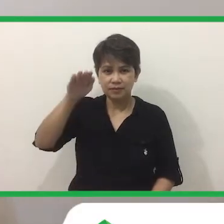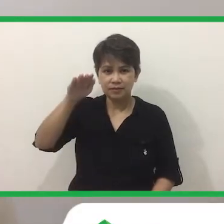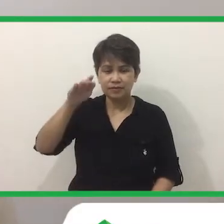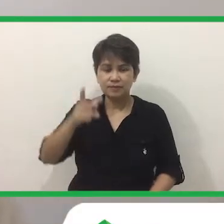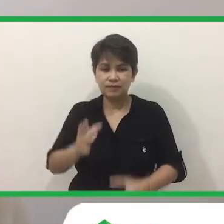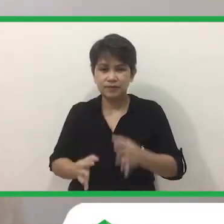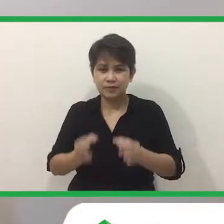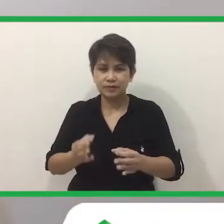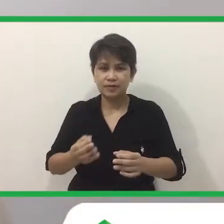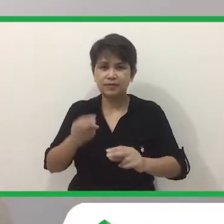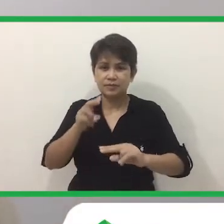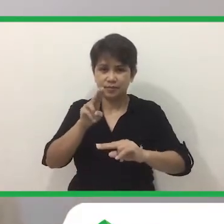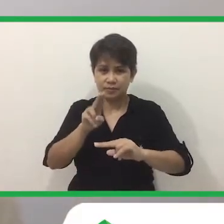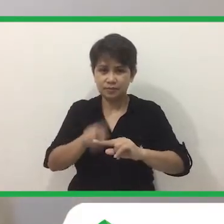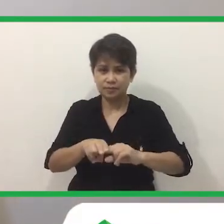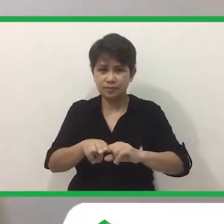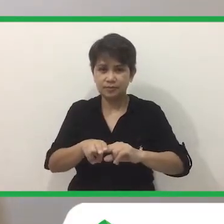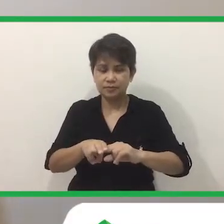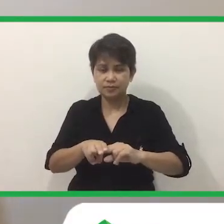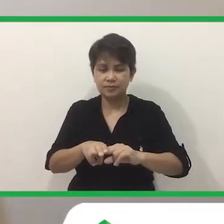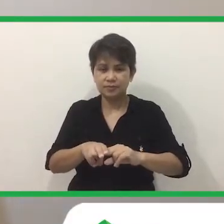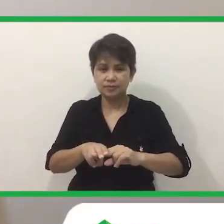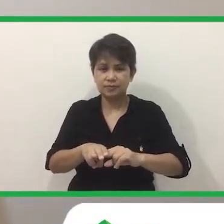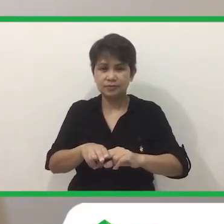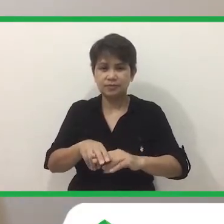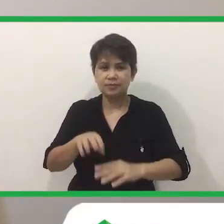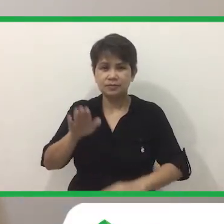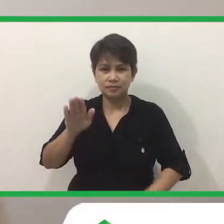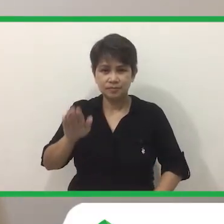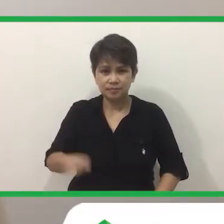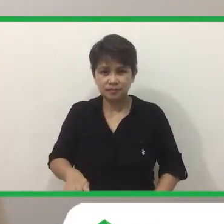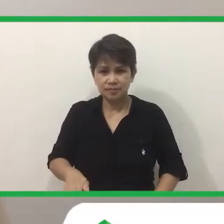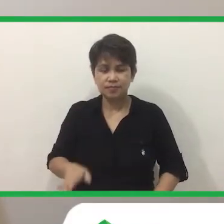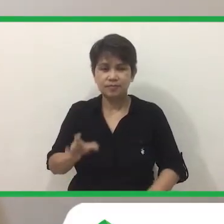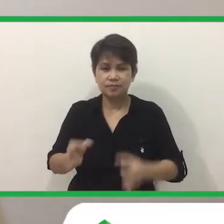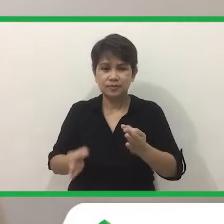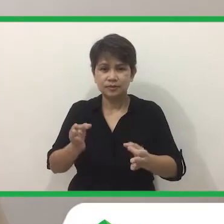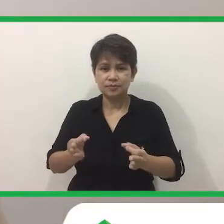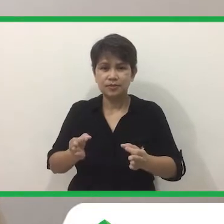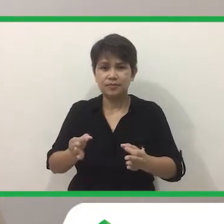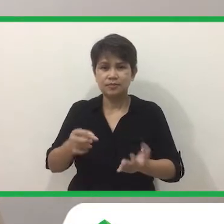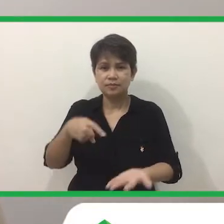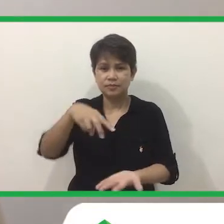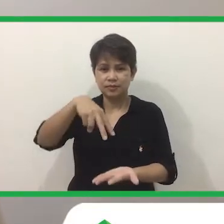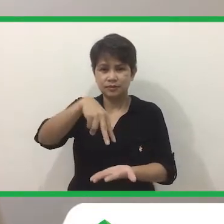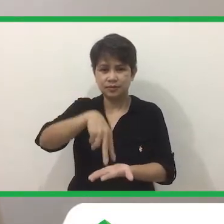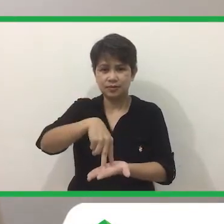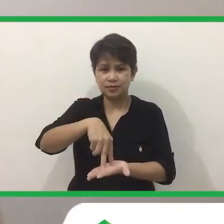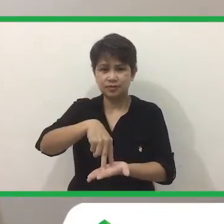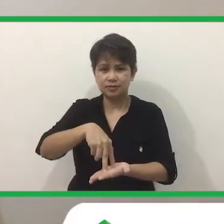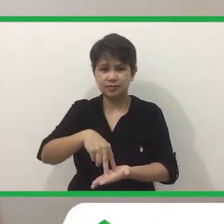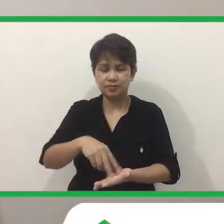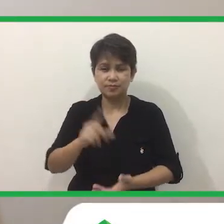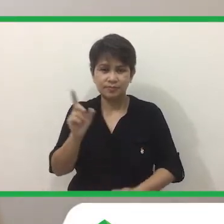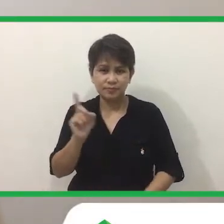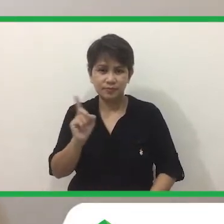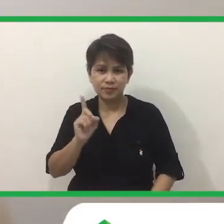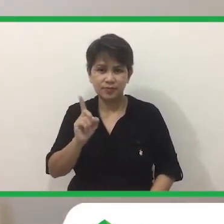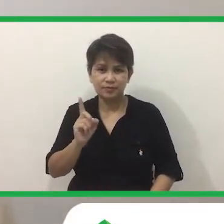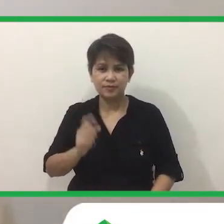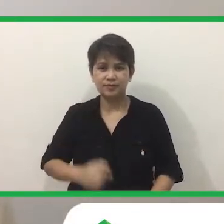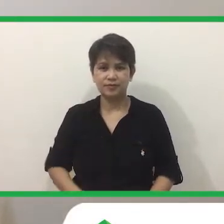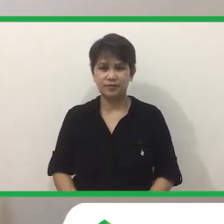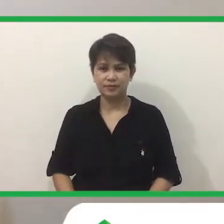Mataas kapag nakaupo, mababa naman kapag nakatayo. Ano ito?